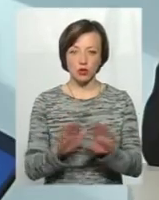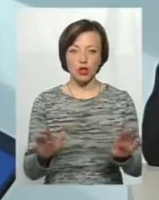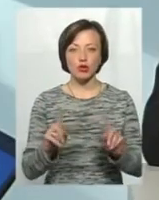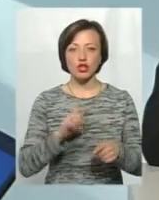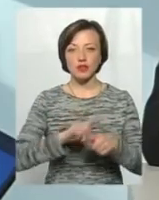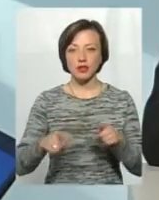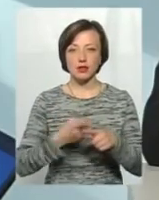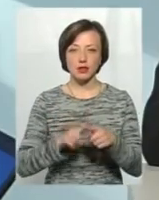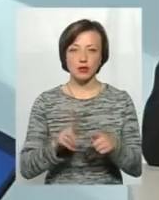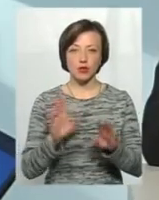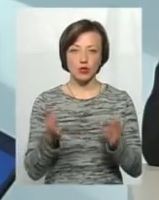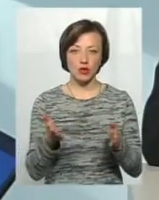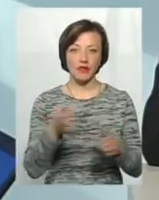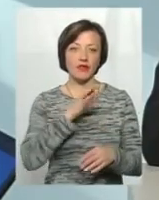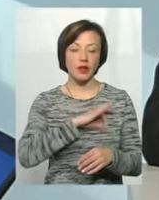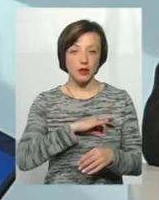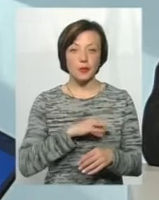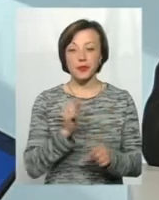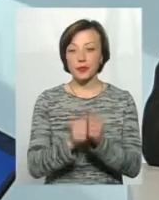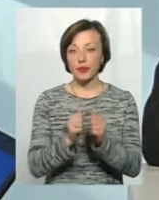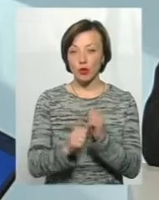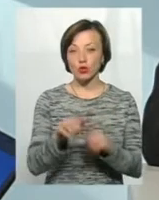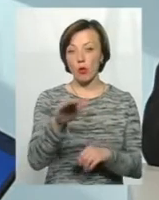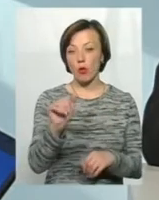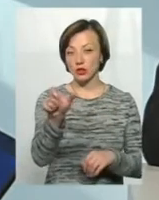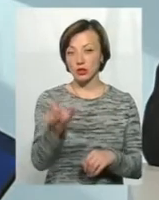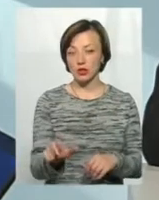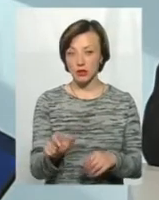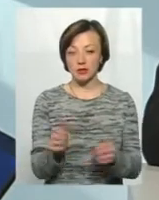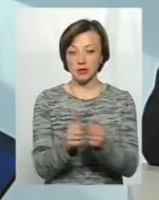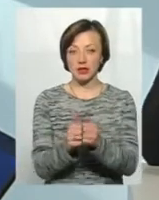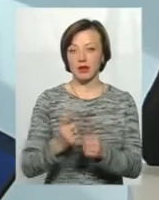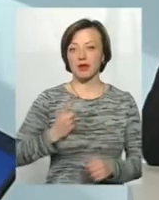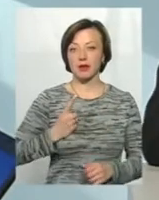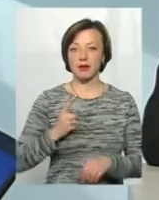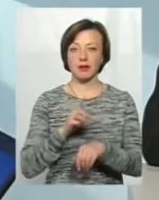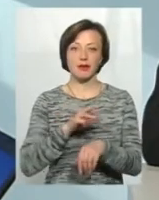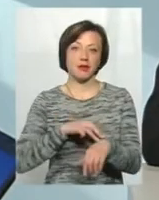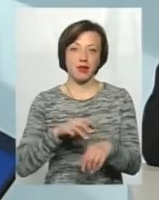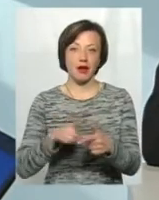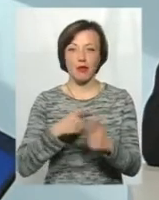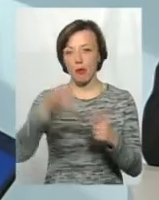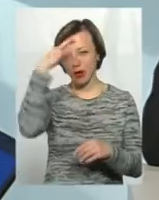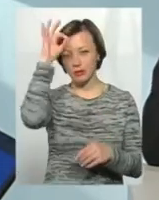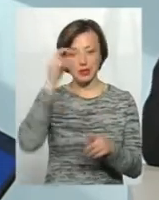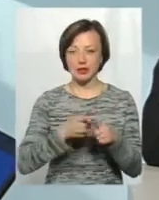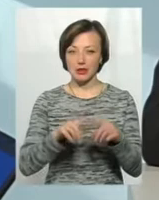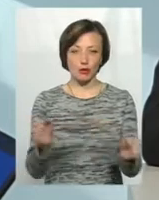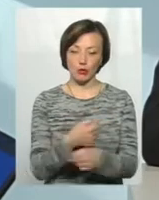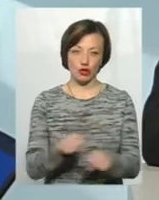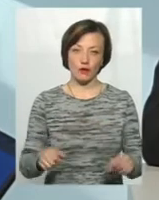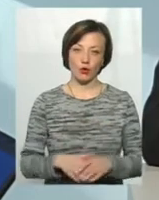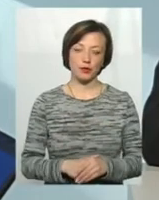швидко це все буде виявлено. Звичайно, до кожного позичальника приставити там міліціонера чи по-сучасному полісмена, це неможливо.